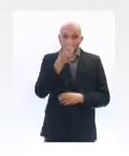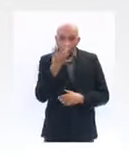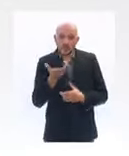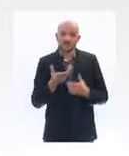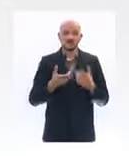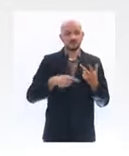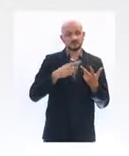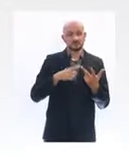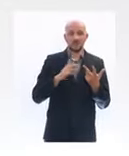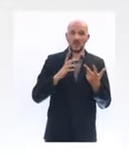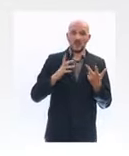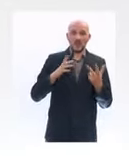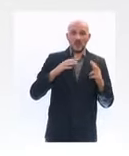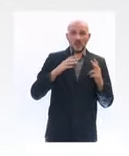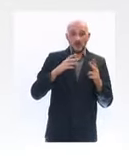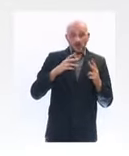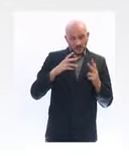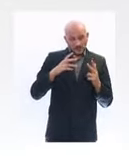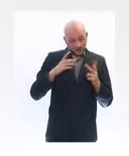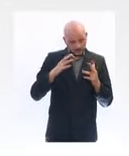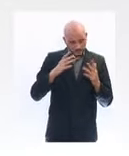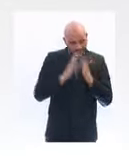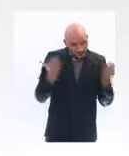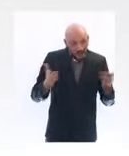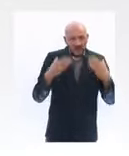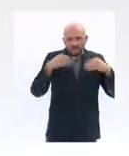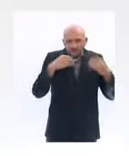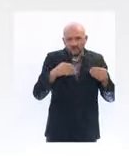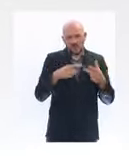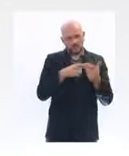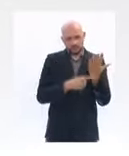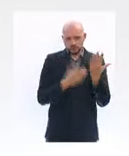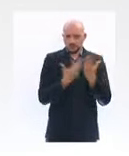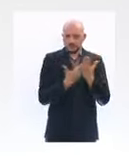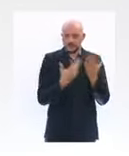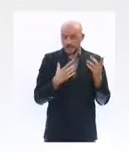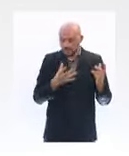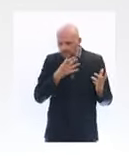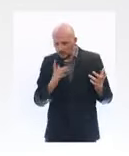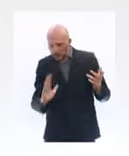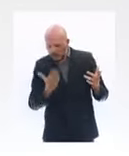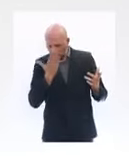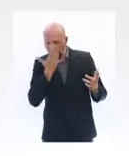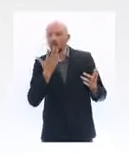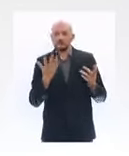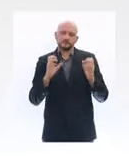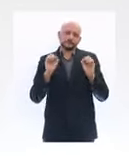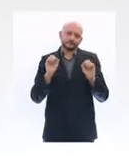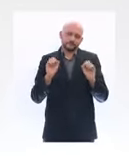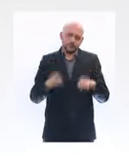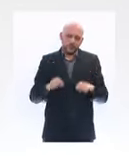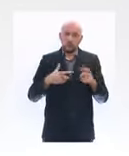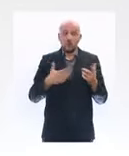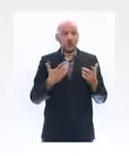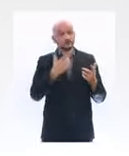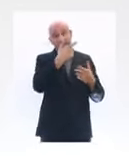libraire qui ne serait pas en mesure de rembourser son prêt garanti à partir de mars 2021 pourra, après examen par la